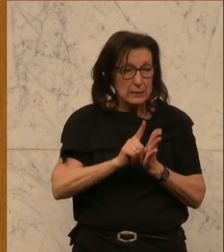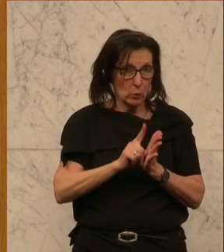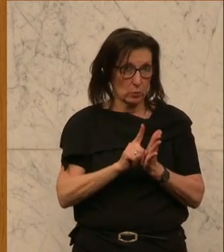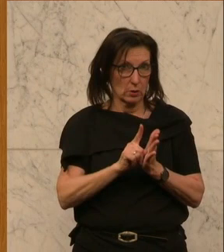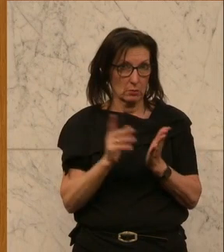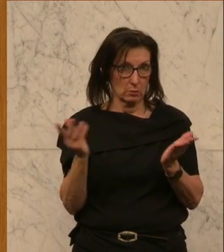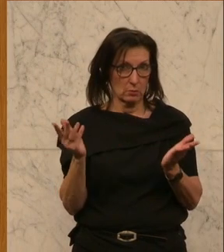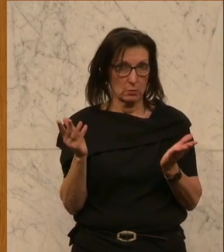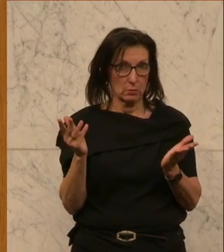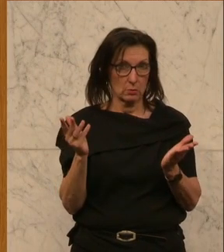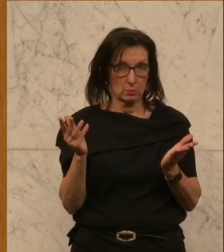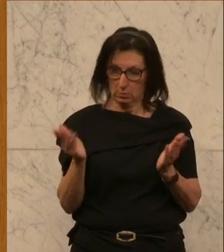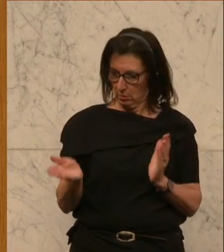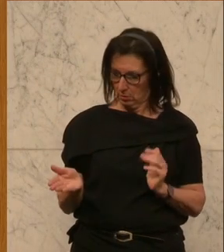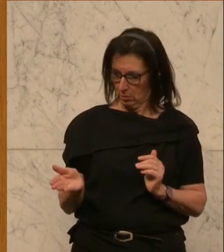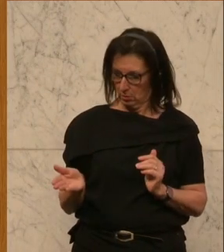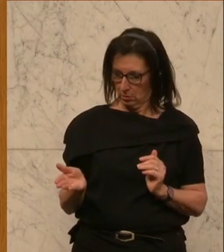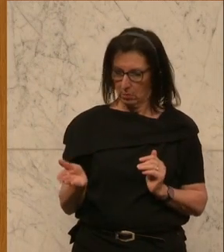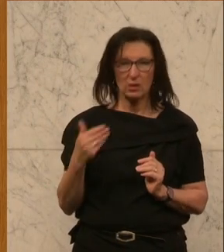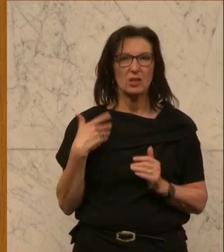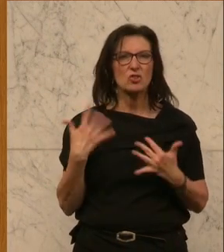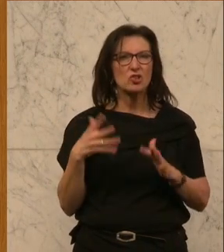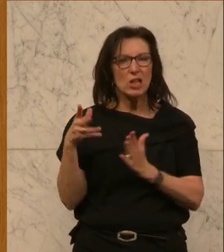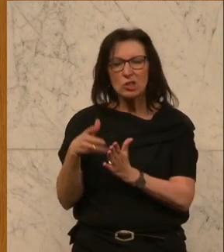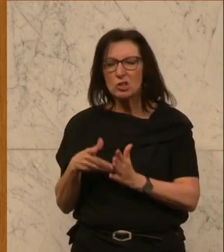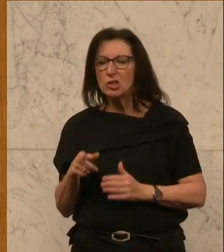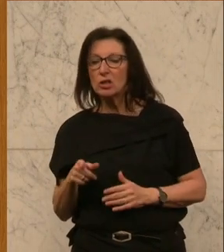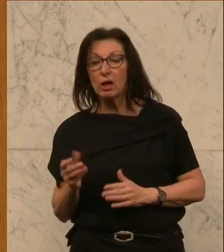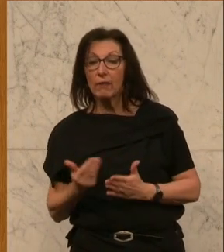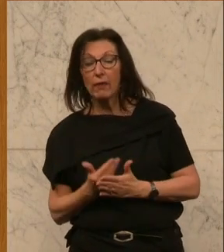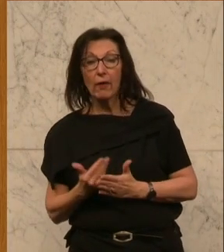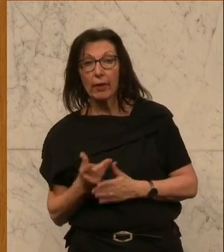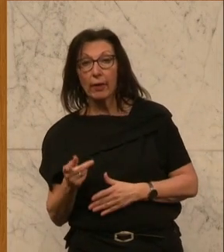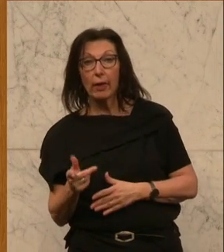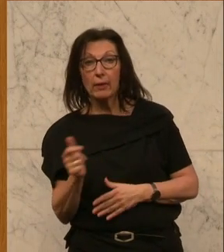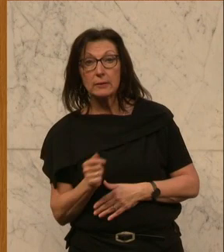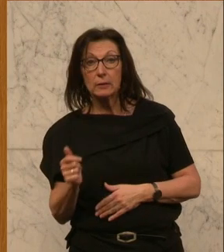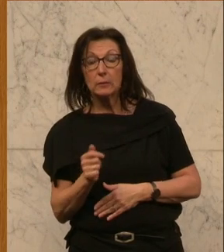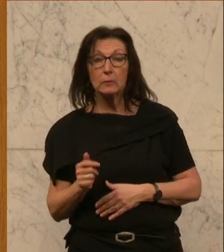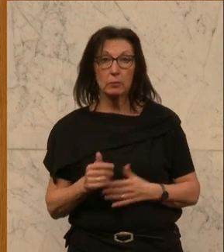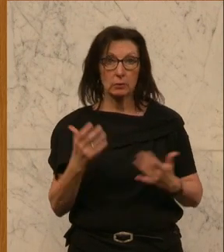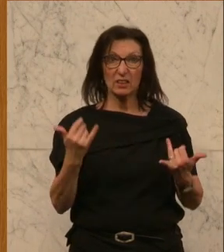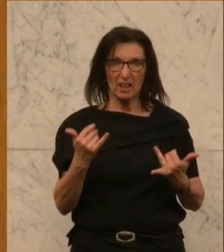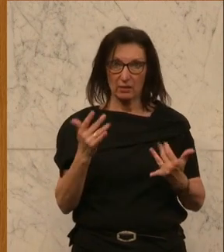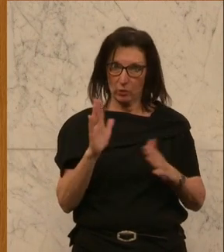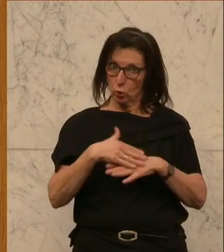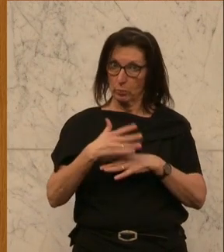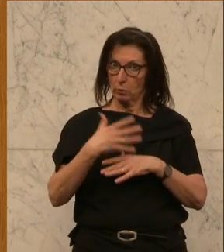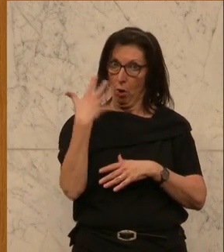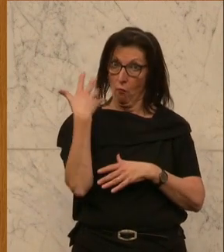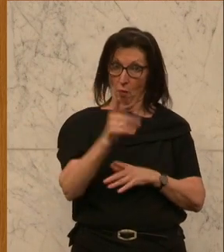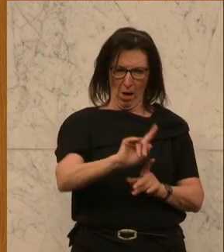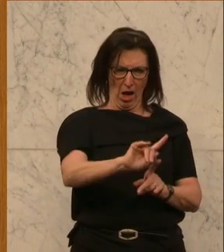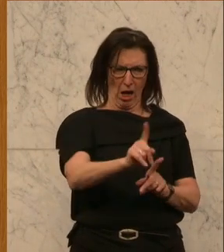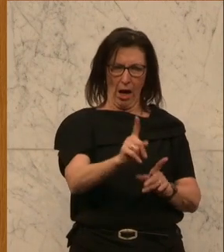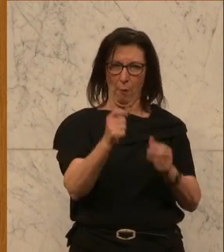kurz eine Nachricht gecheckt habe, wäre ich bei 50 kmh fast